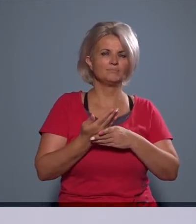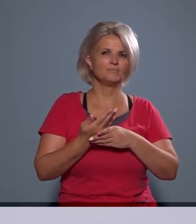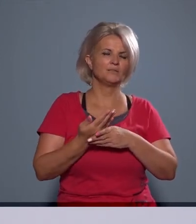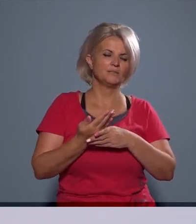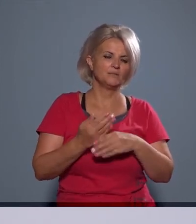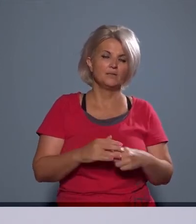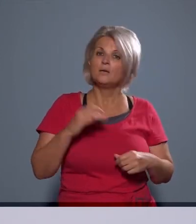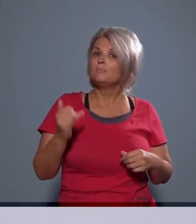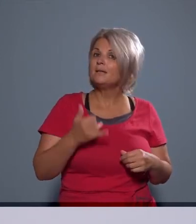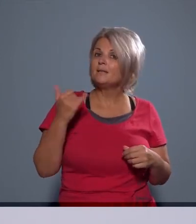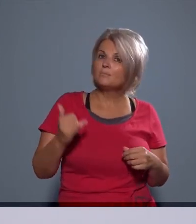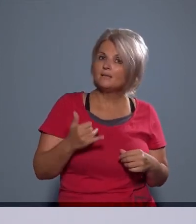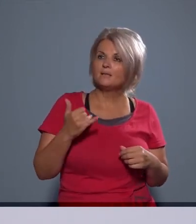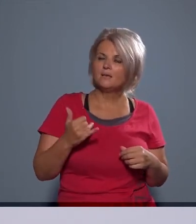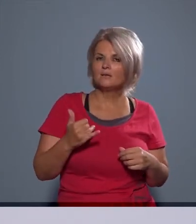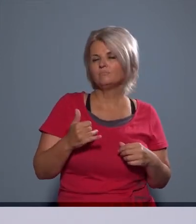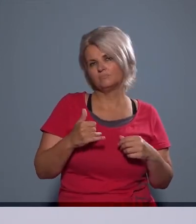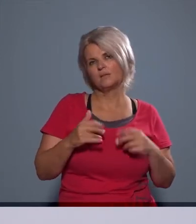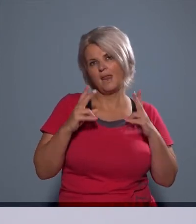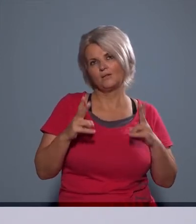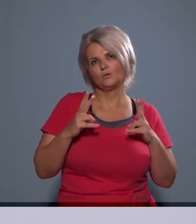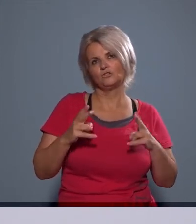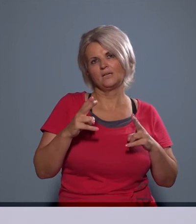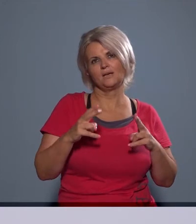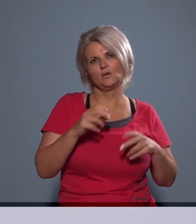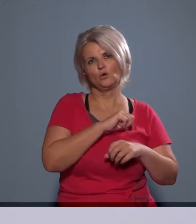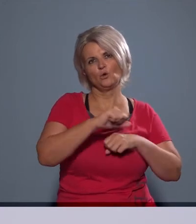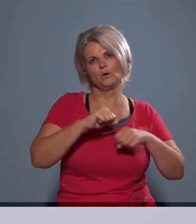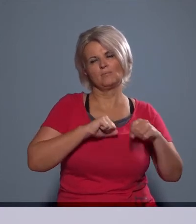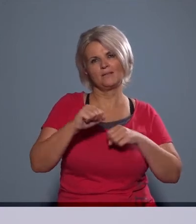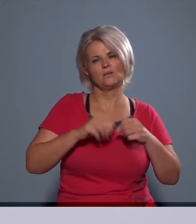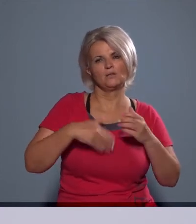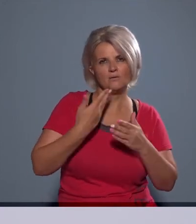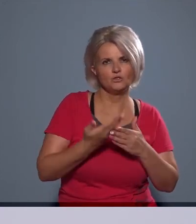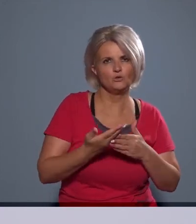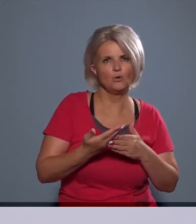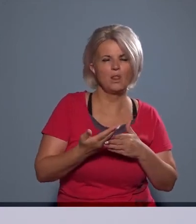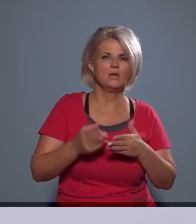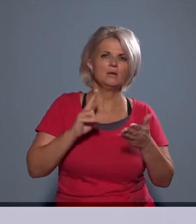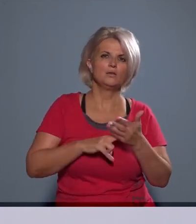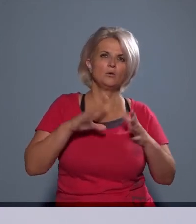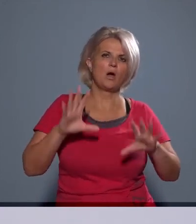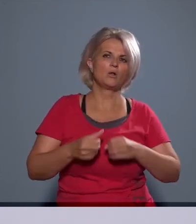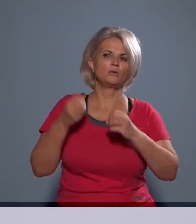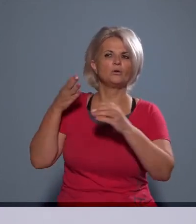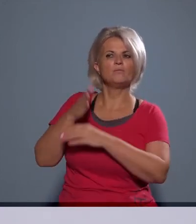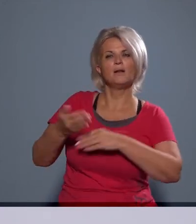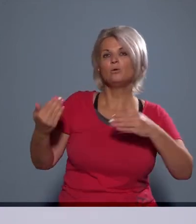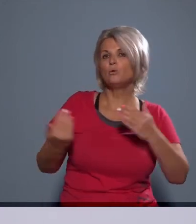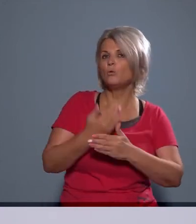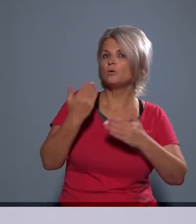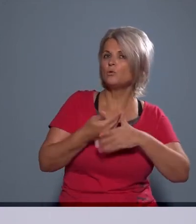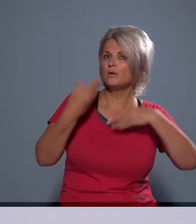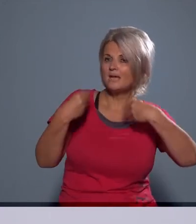természetesen mindig nyit válasz, hogy az önkormányzat felterjesztéssel éljen a jogalkotó felé, újabb érvekkel,